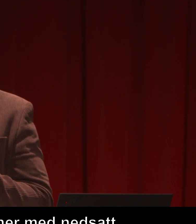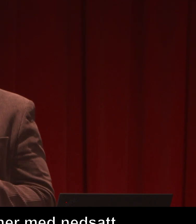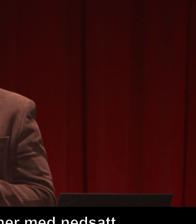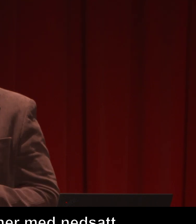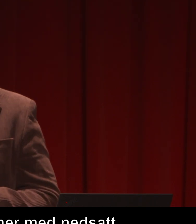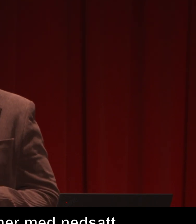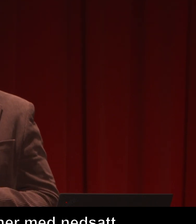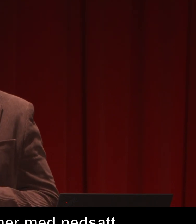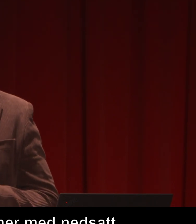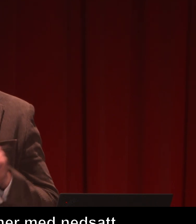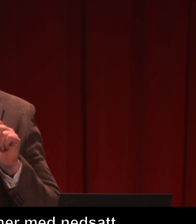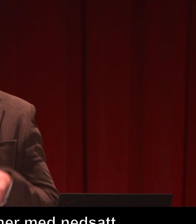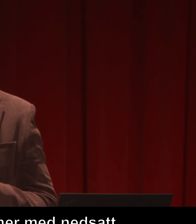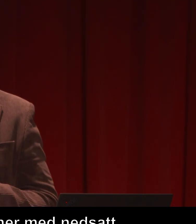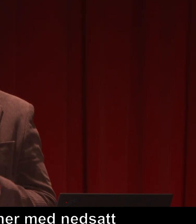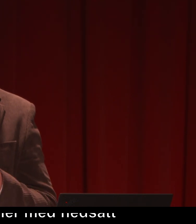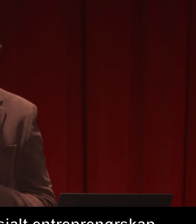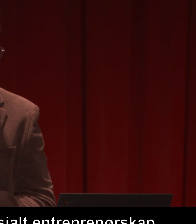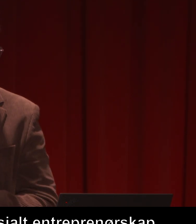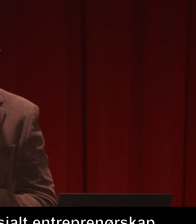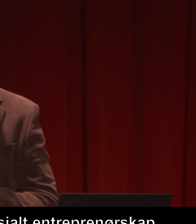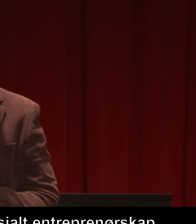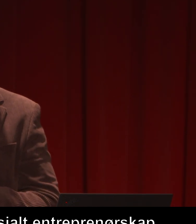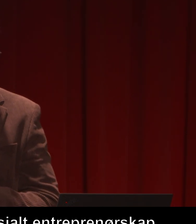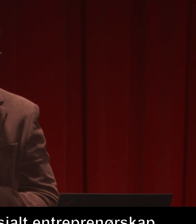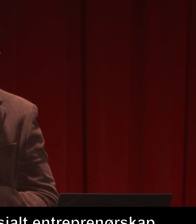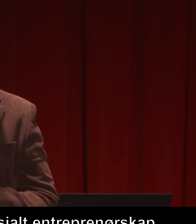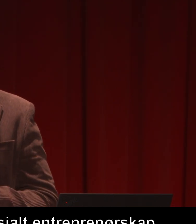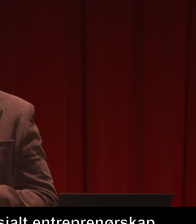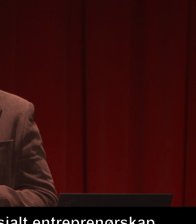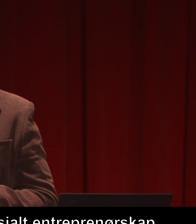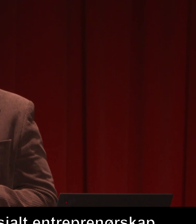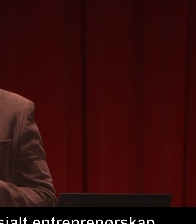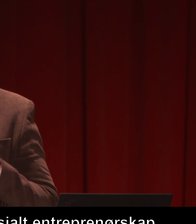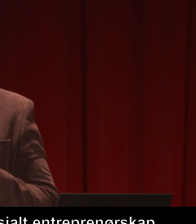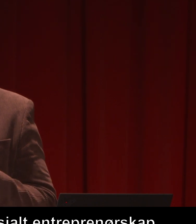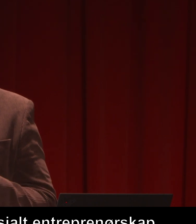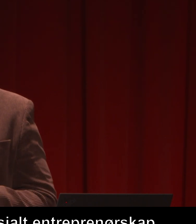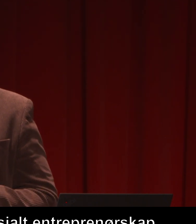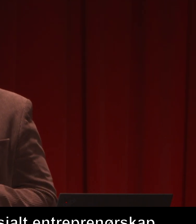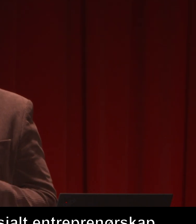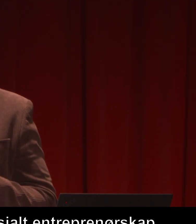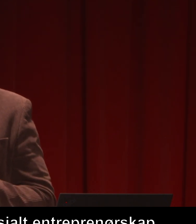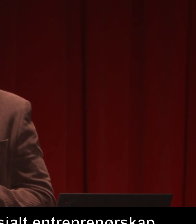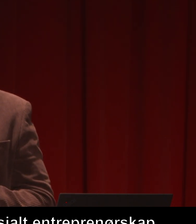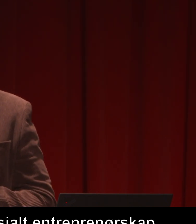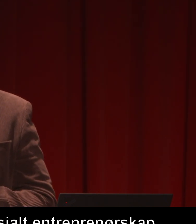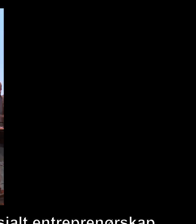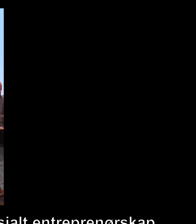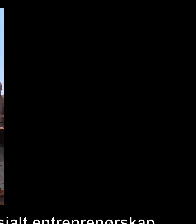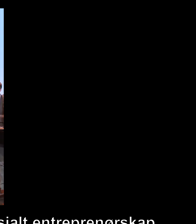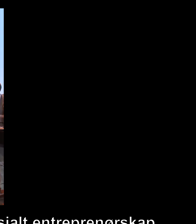Mye av inkludering i arbeidslivet kan starte med et prosjekt. Supervisuell startet også med et dammprosjekt.